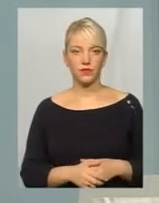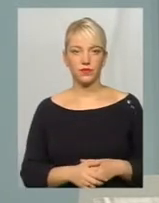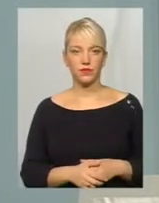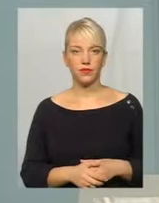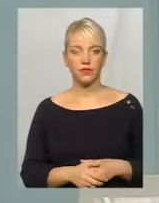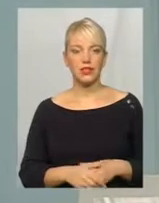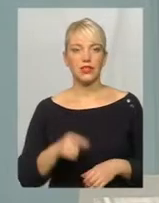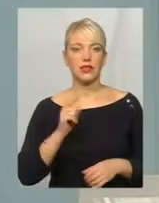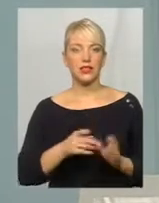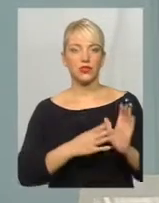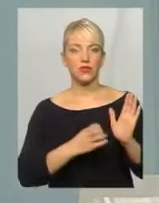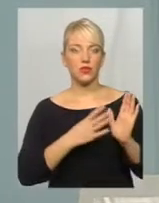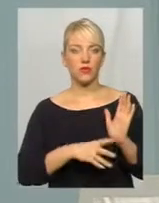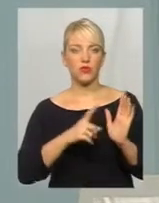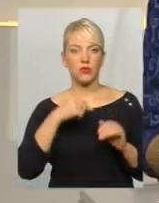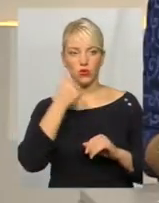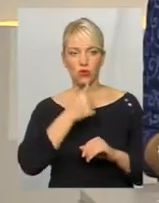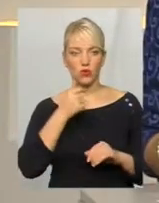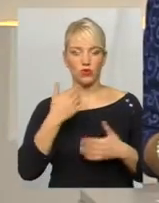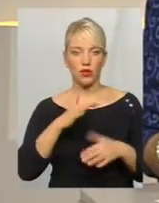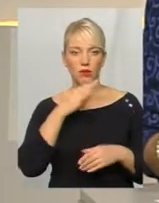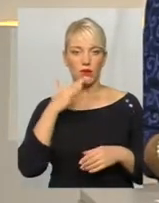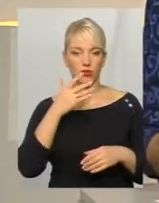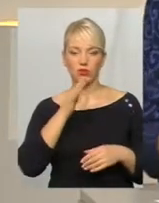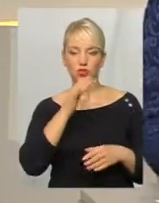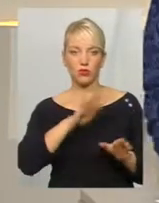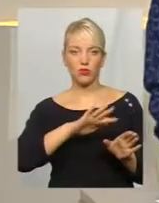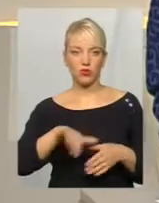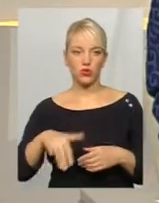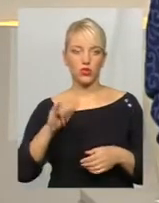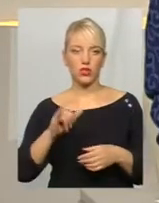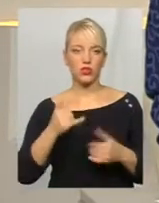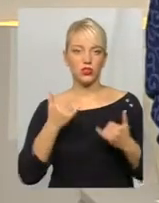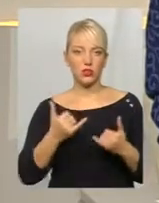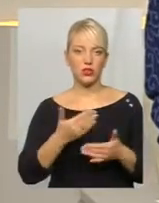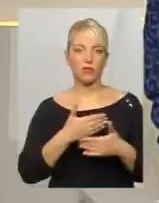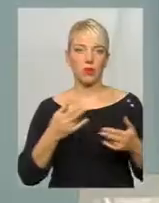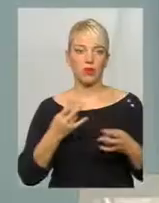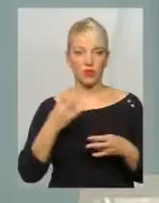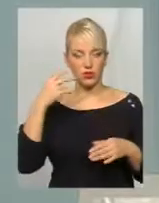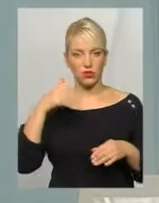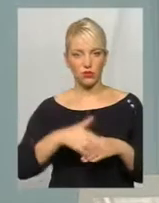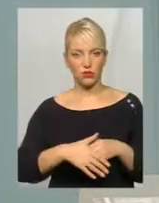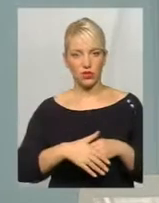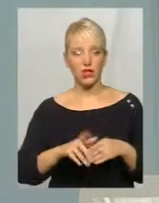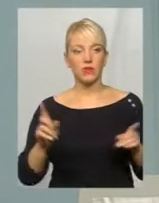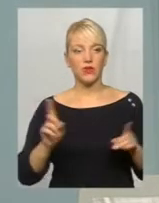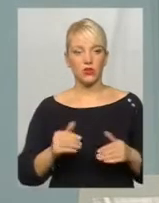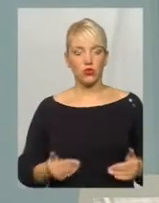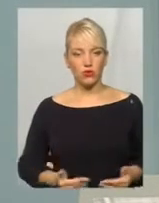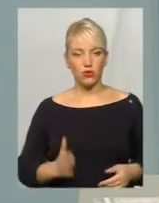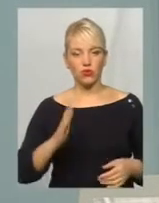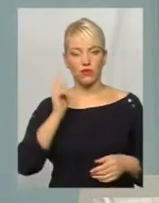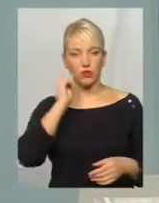З 1991 року вже достатньо багато часу пройшло, і сьогодні ми повинні зрозуміти, що живучи в